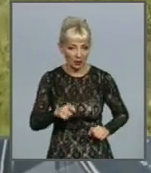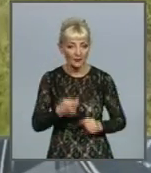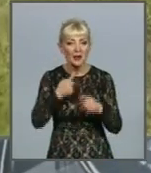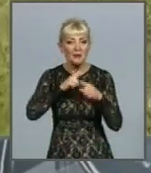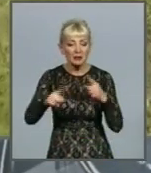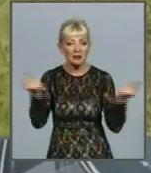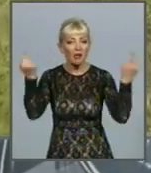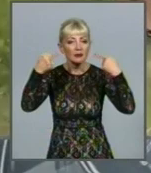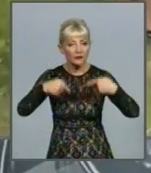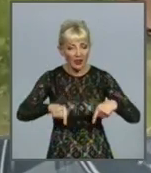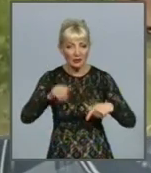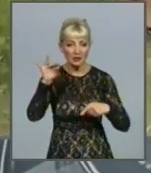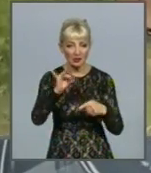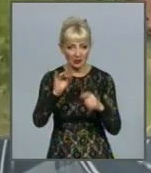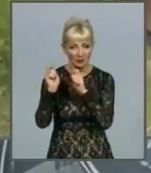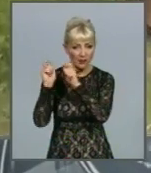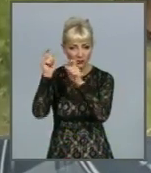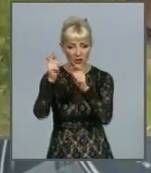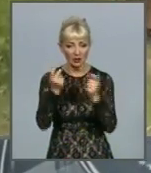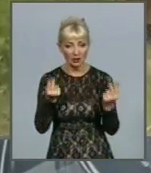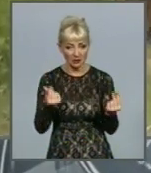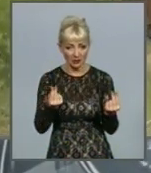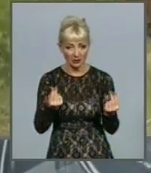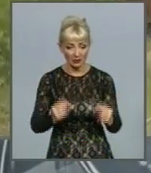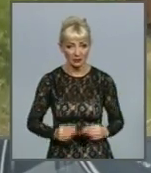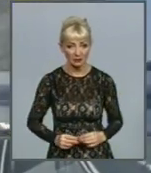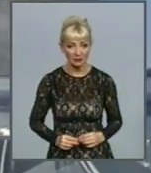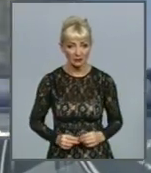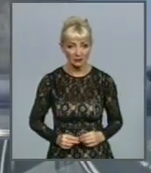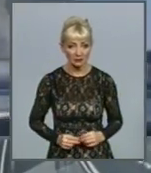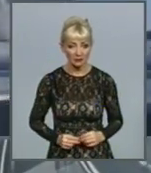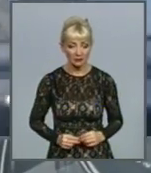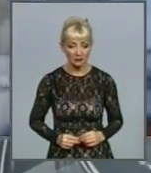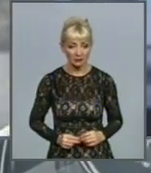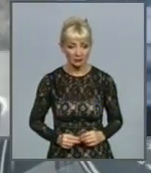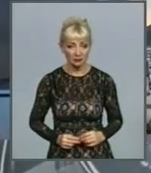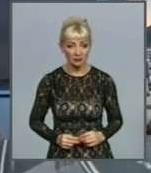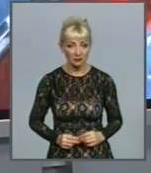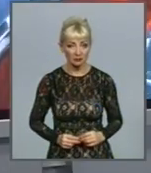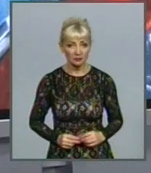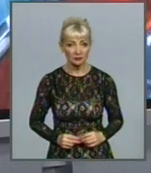стримку інфляцію та зростання цін. Ілля Колдунов та Євген Клочко. Хальківські звістя.